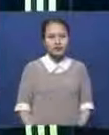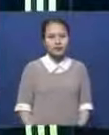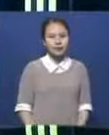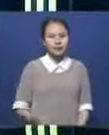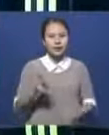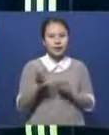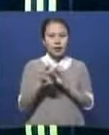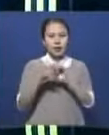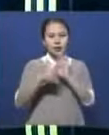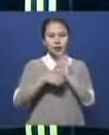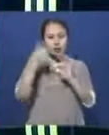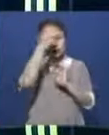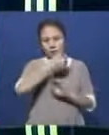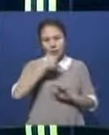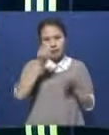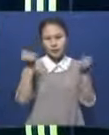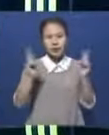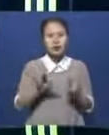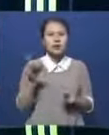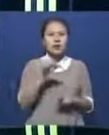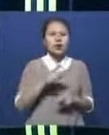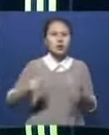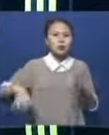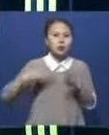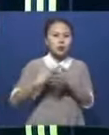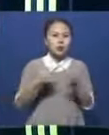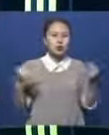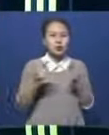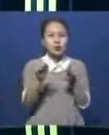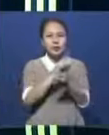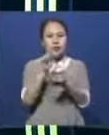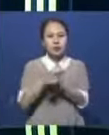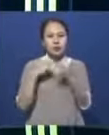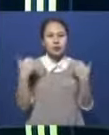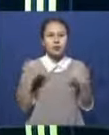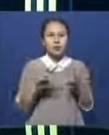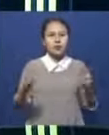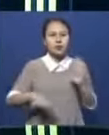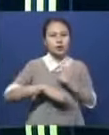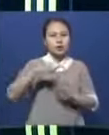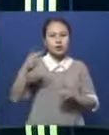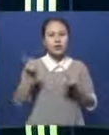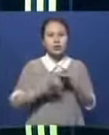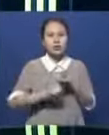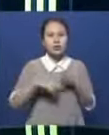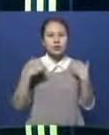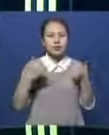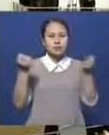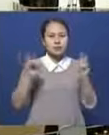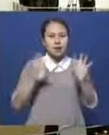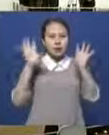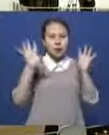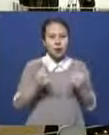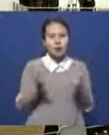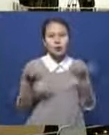2014-2016 жылдарға арналған республикалық бюджетке түзет өйлер еңізілді. Бүгін сенатарлар ғосыған байланысты арнайы заң